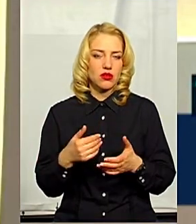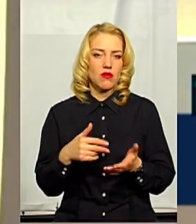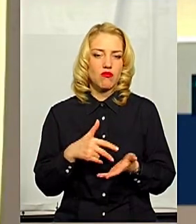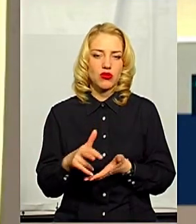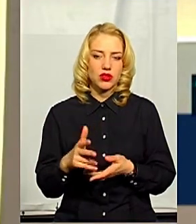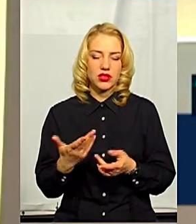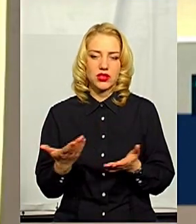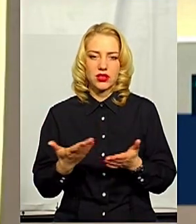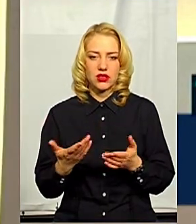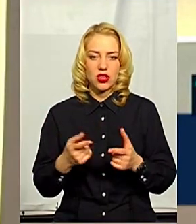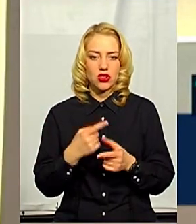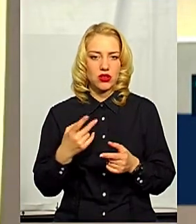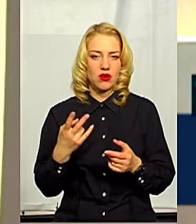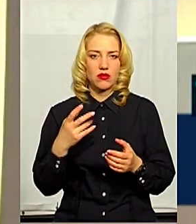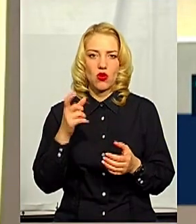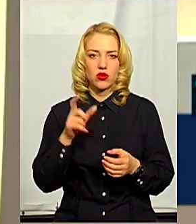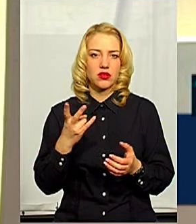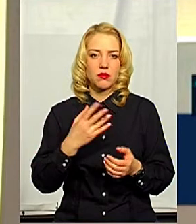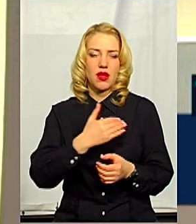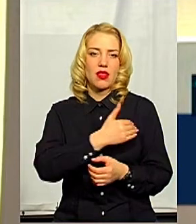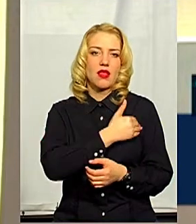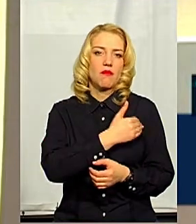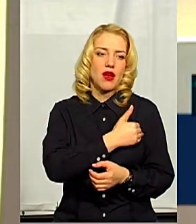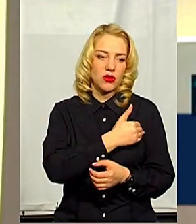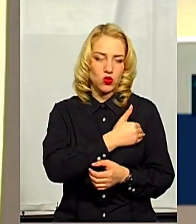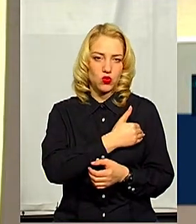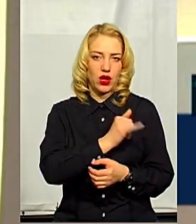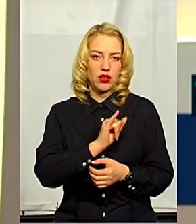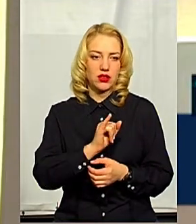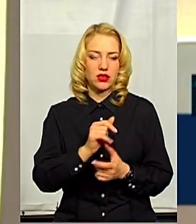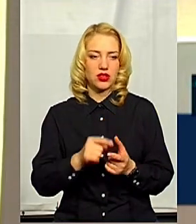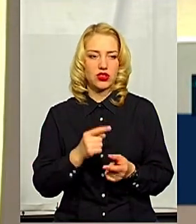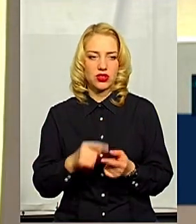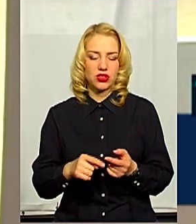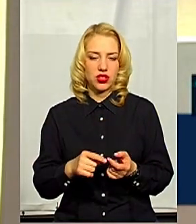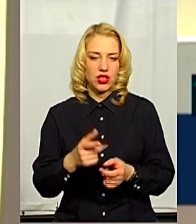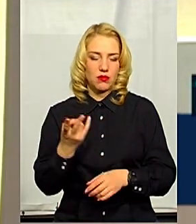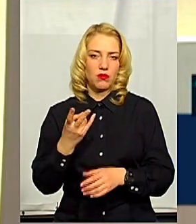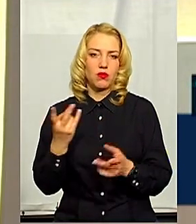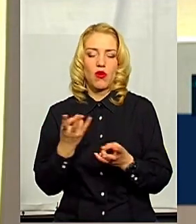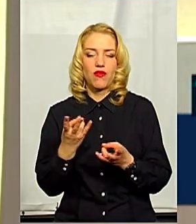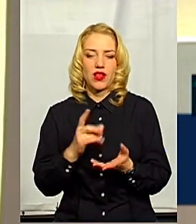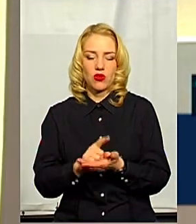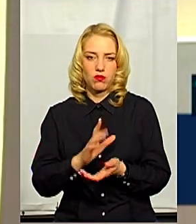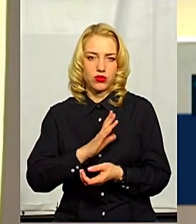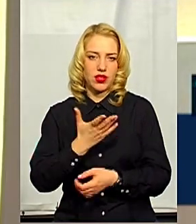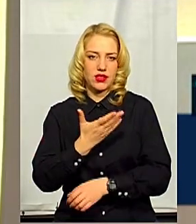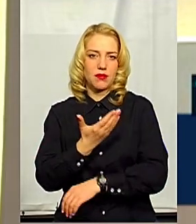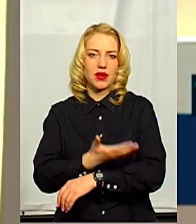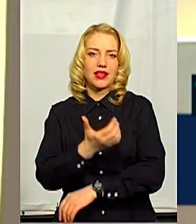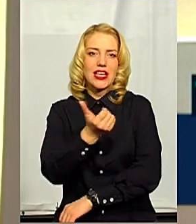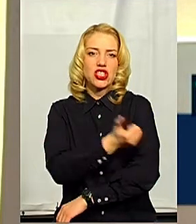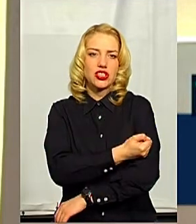має, в людину буде температура? Так? І чи от ці щеплення від грипу якось